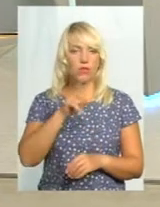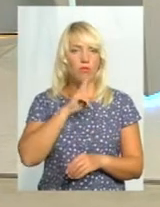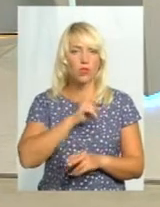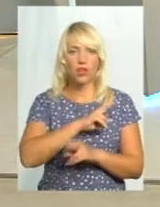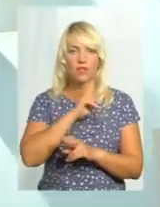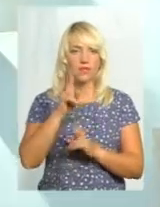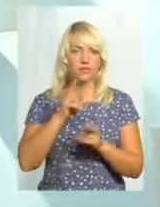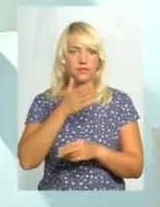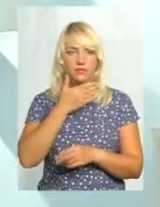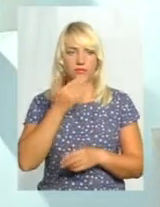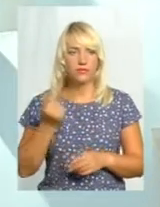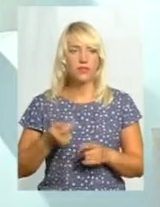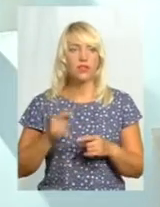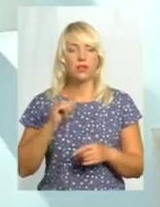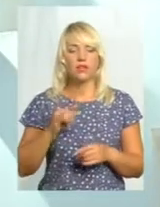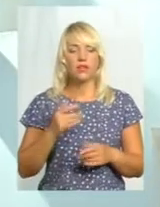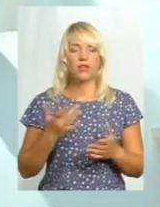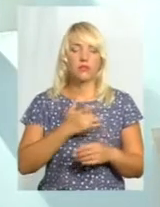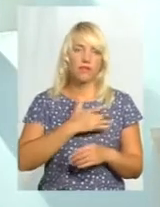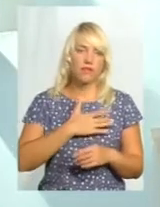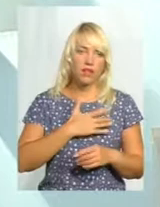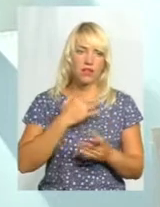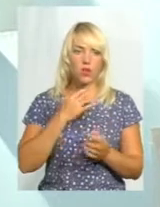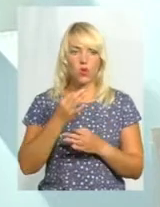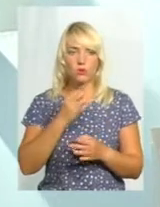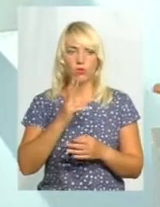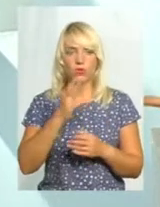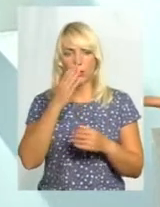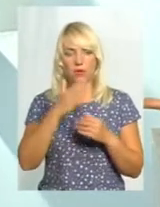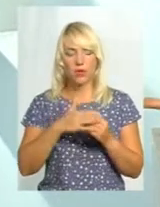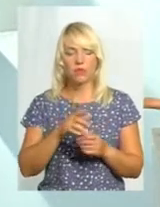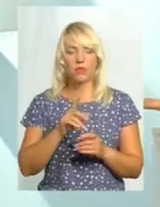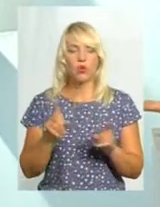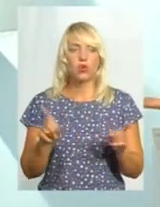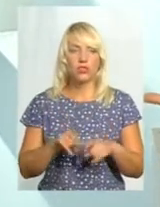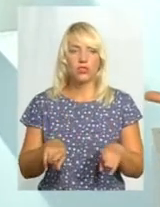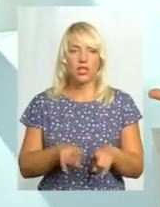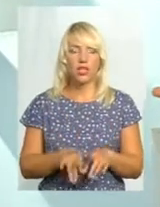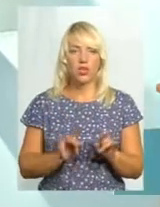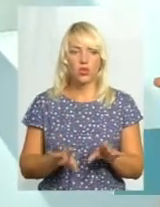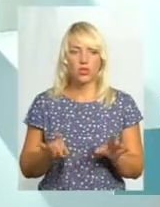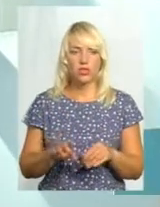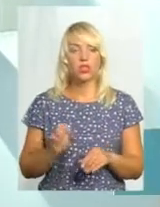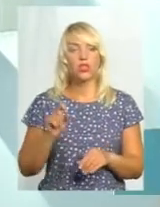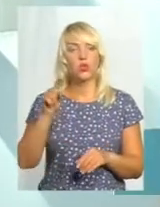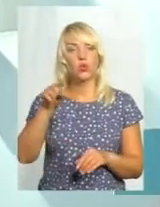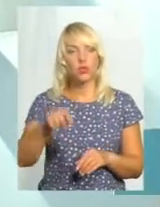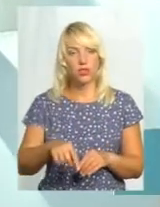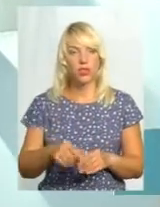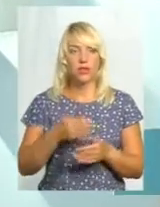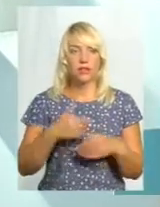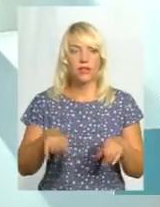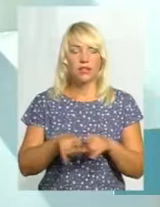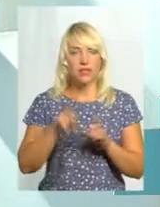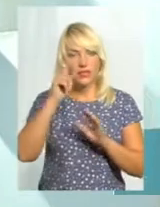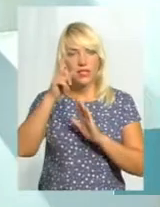говорять. В якійсь такій приватній розмові, можливо, комусь близькому дуже щось таке подібне розкажуть. І тоді ми так знаємо цю